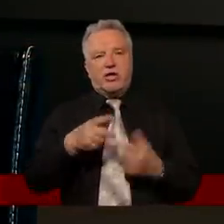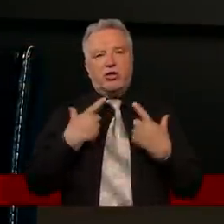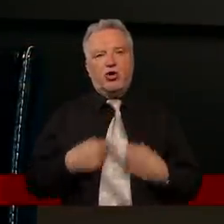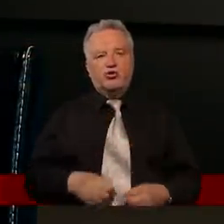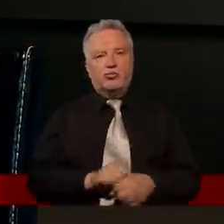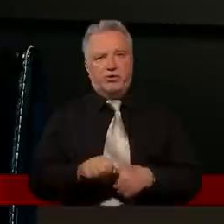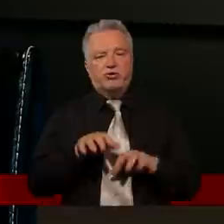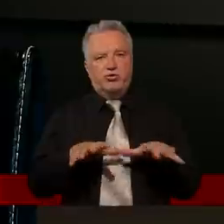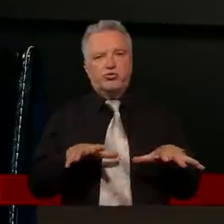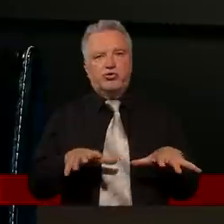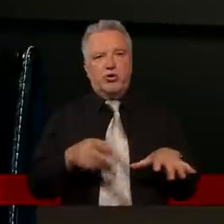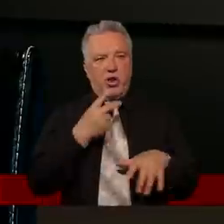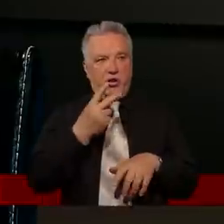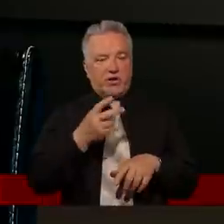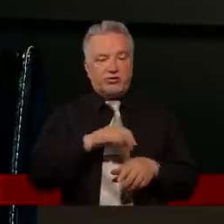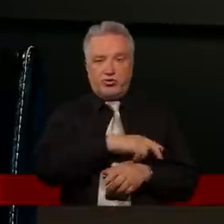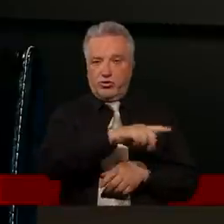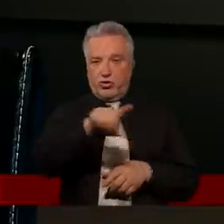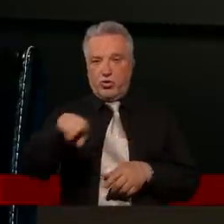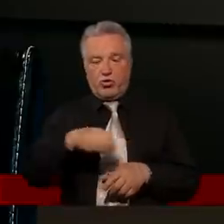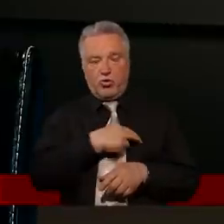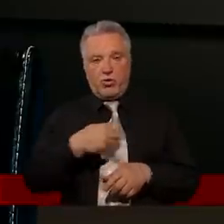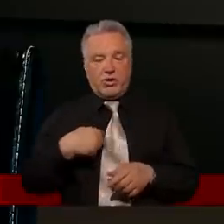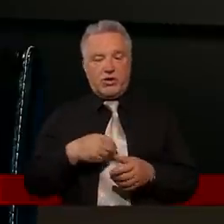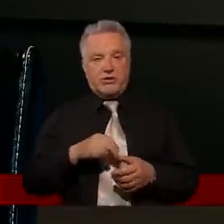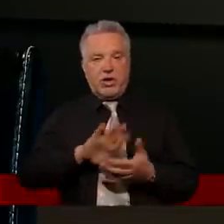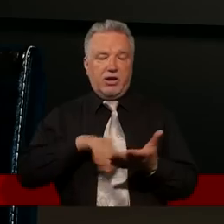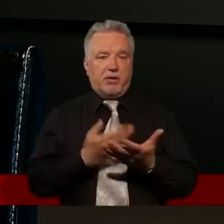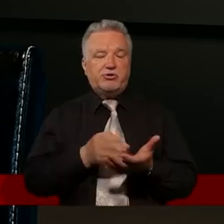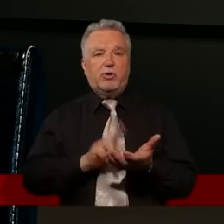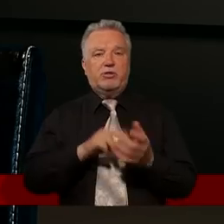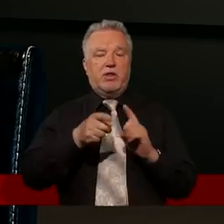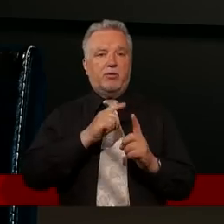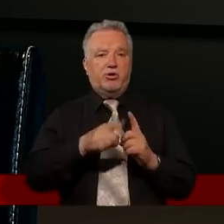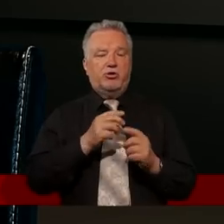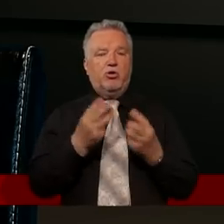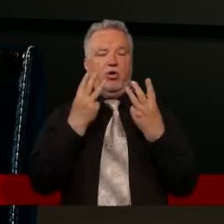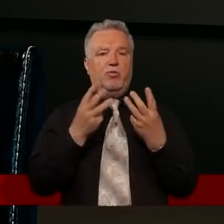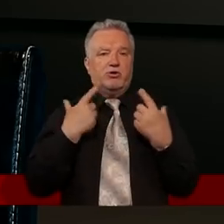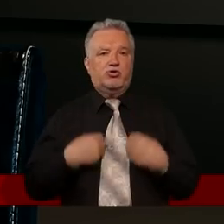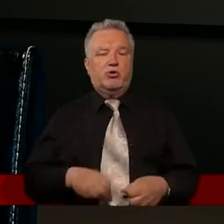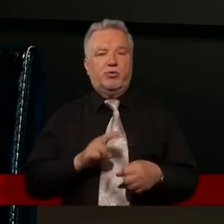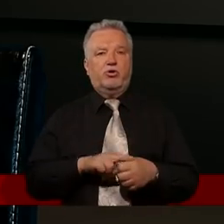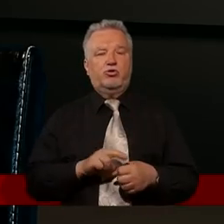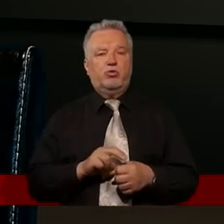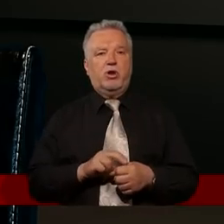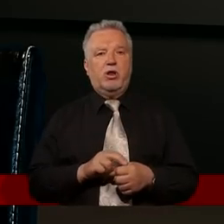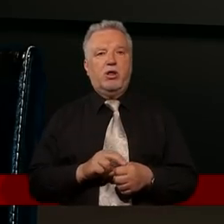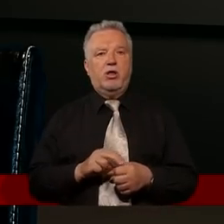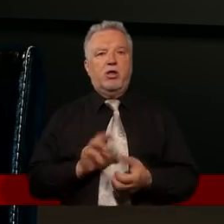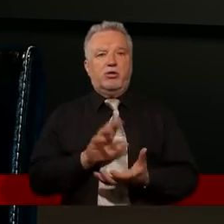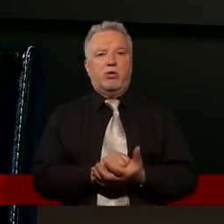Bo patrząc dookoła nas, nie wiem, na polityków, ważne osoby, które zajmują wysokie